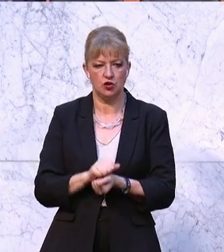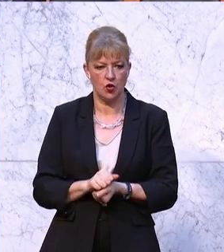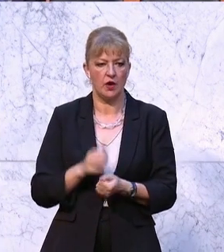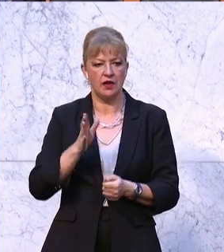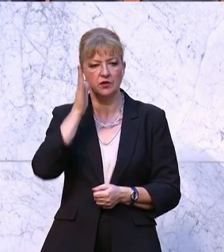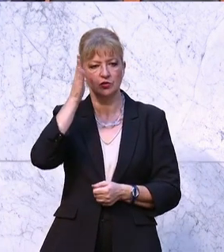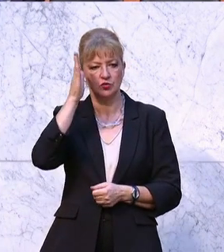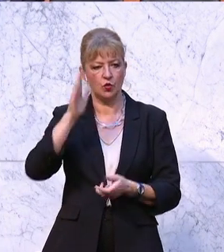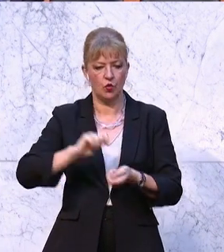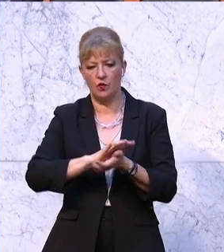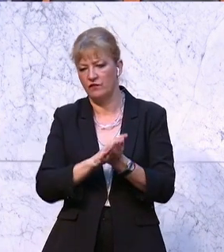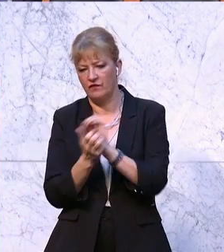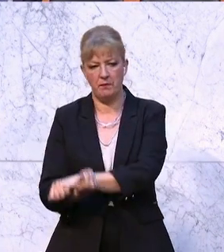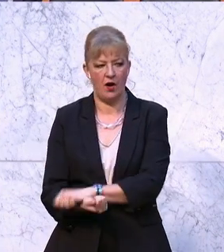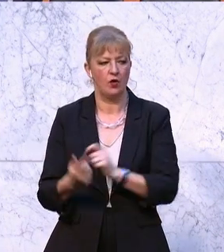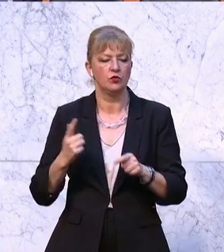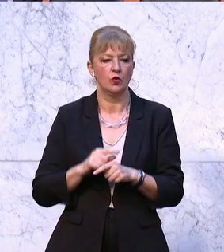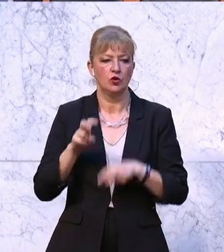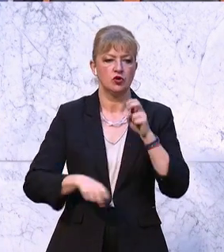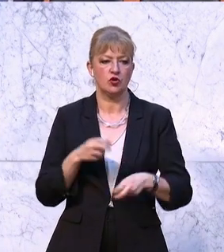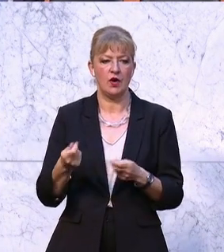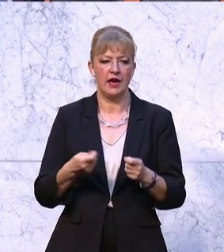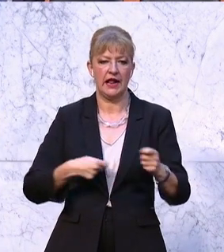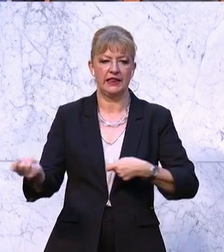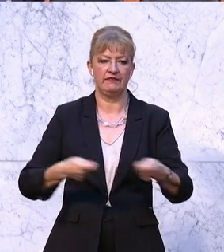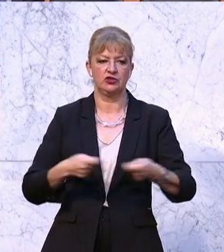Zukunft verbauen und Steuergeld verschwenden.